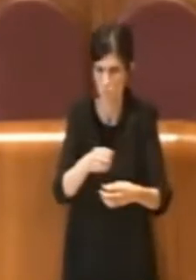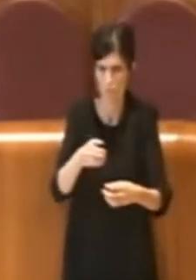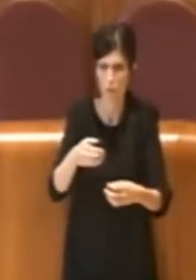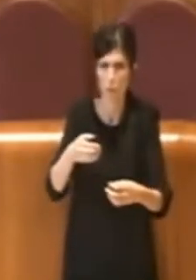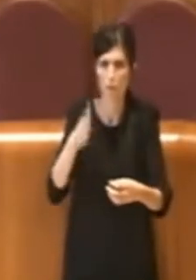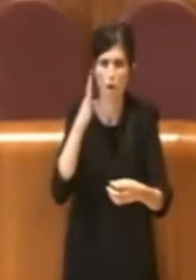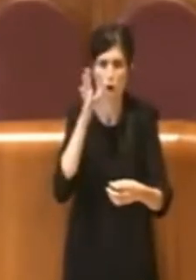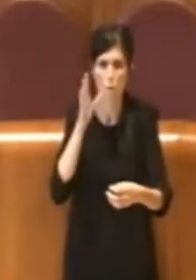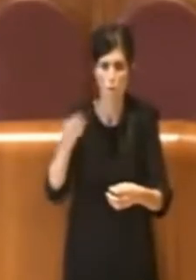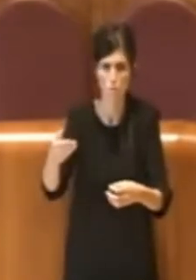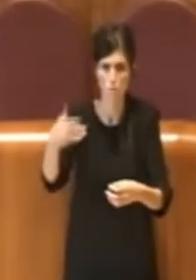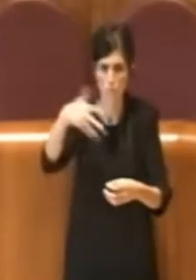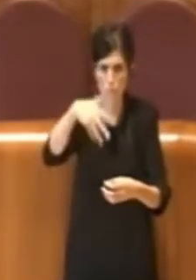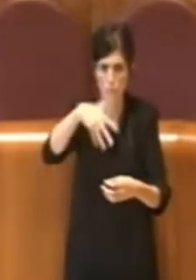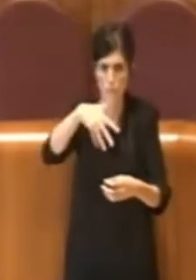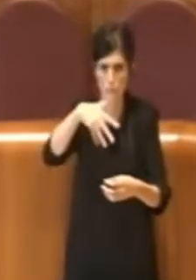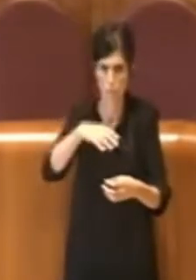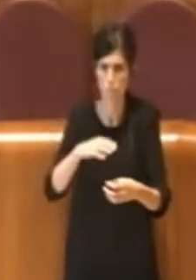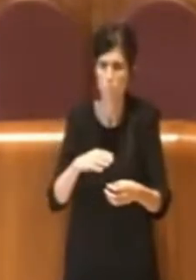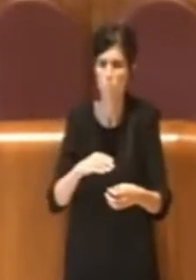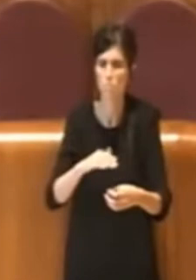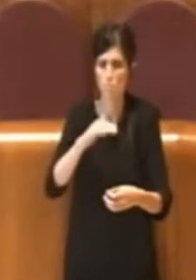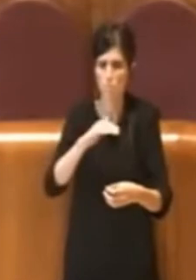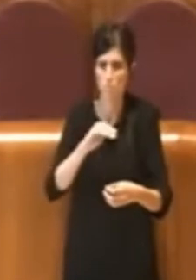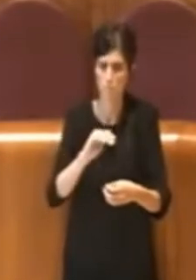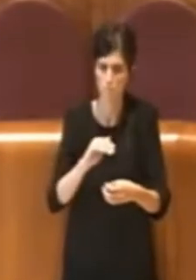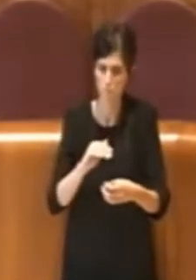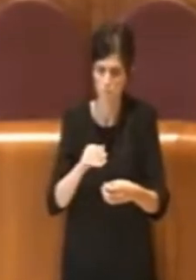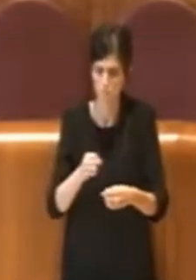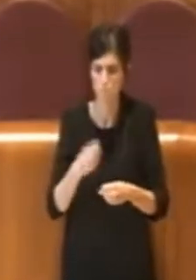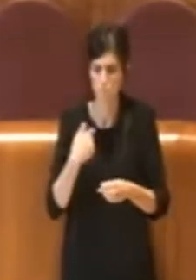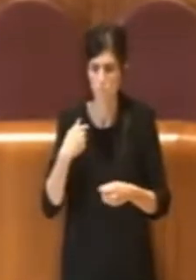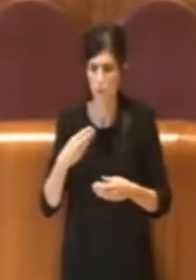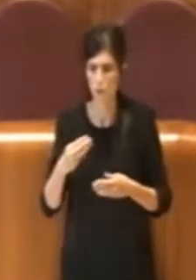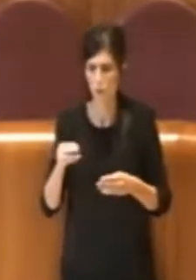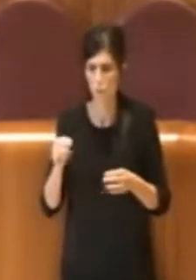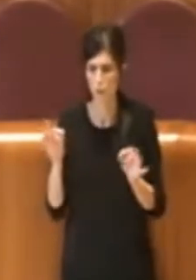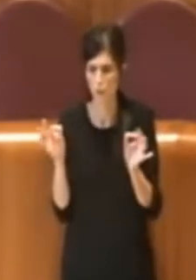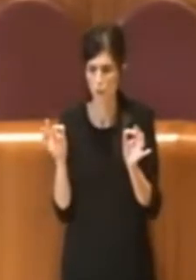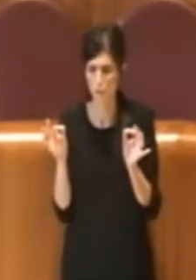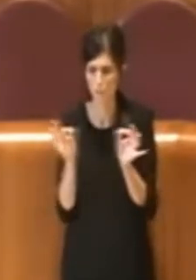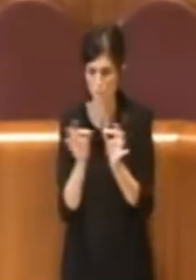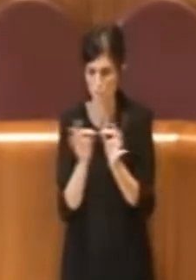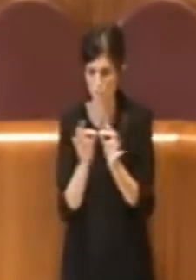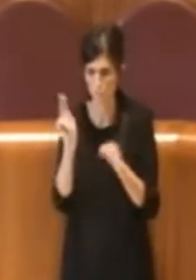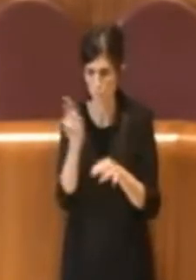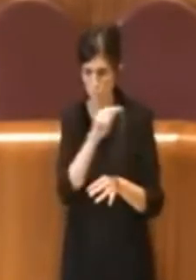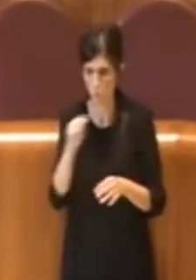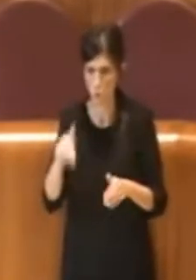dietro come testimonio invece il Consigliere Filomeni. Quindi consegniamo il voto di astensione. Grazie.